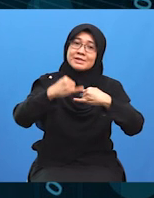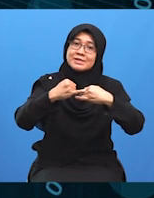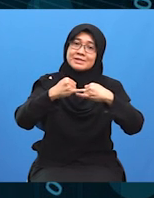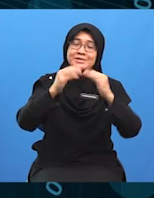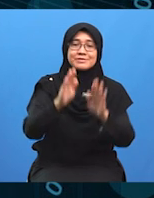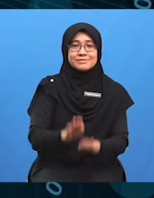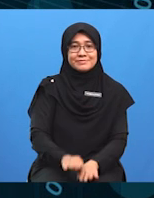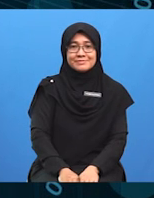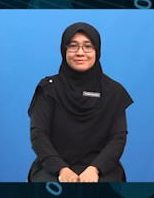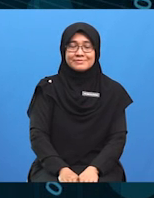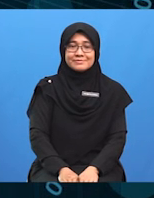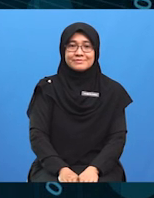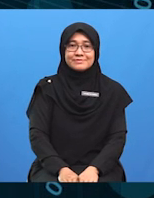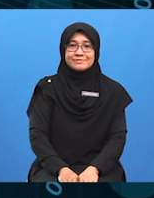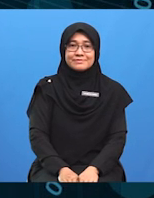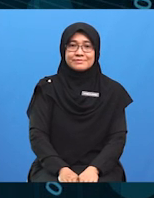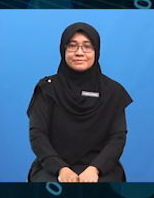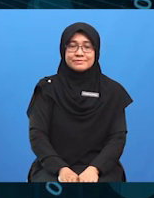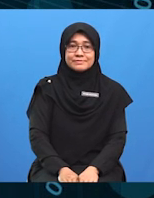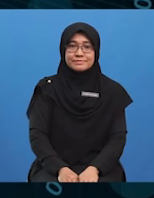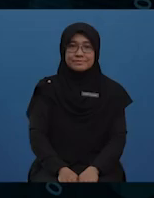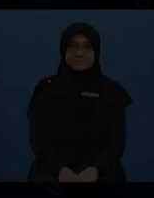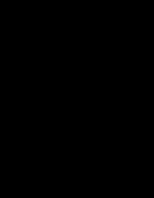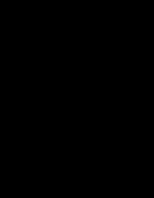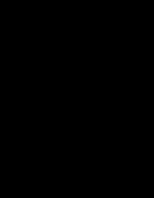kerana menonton!